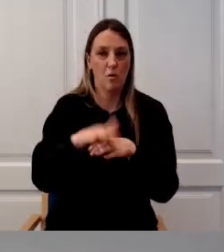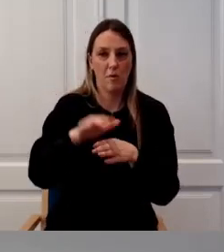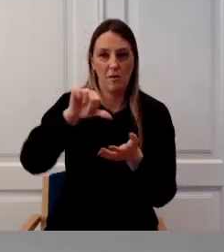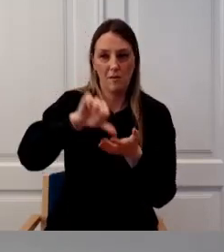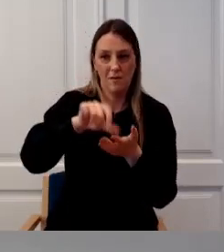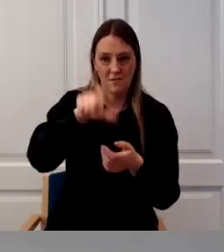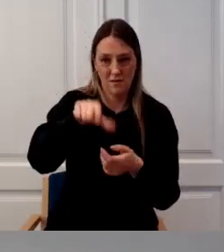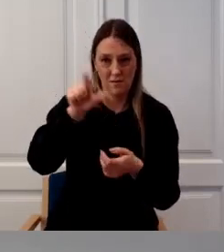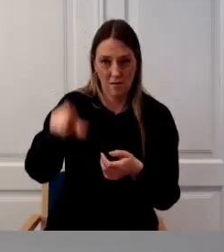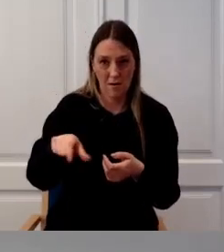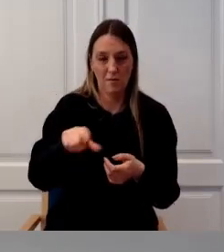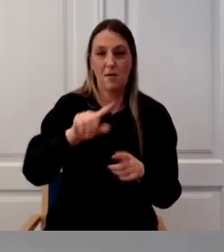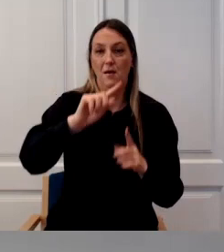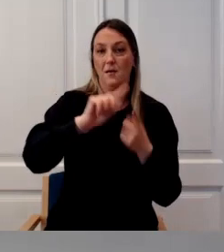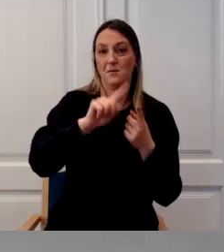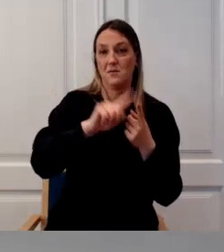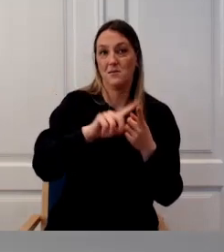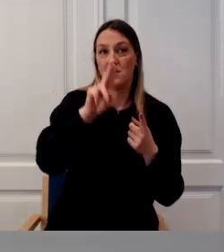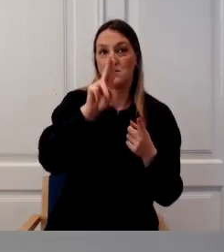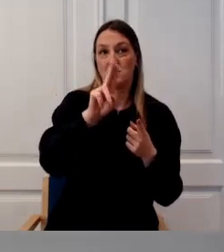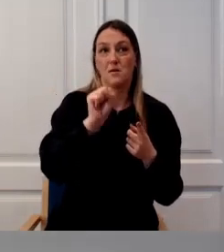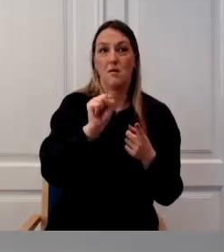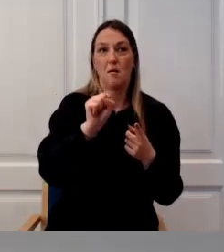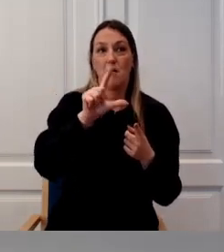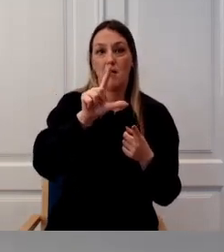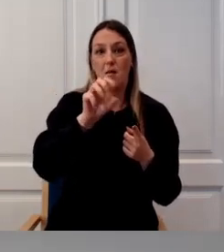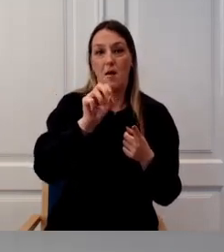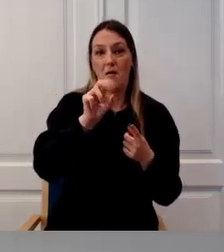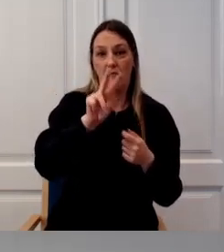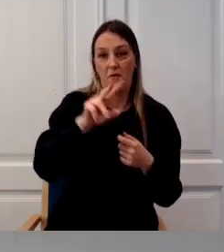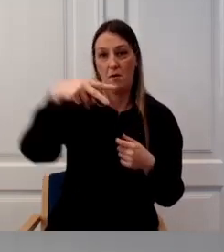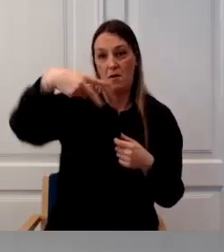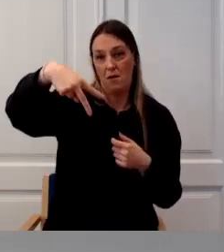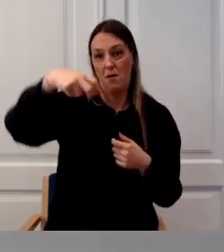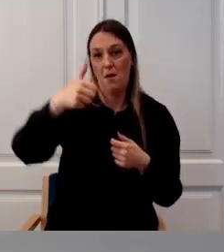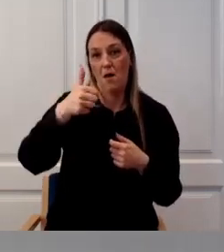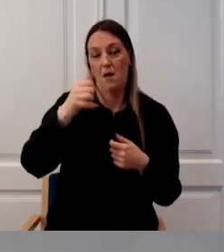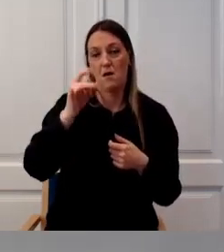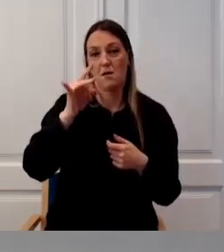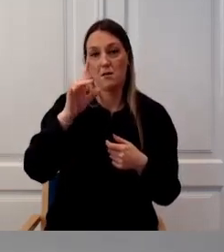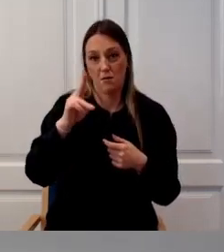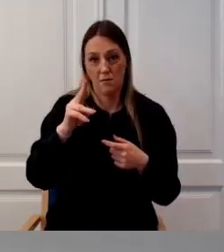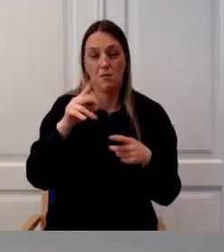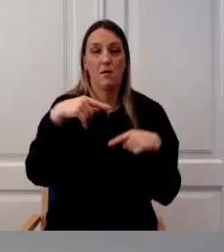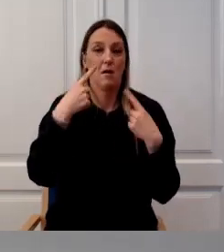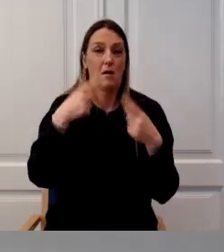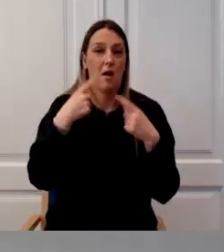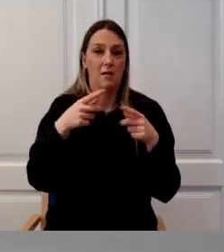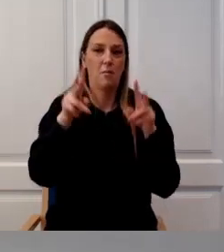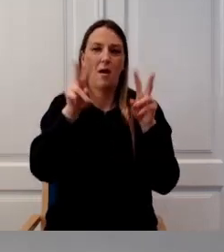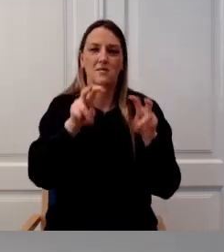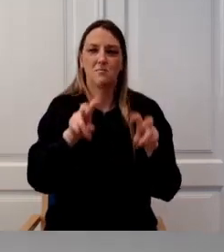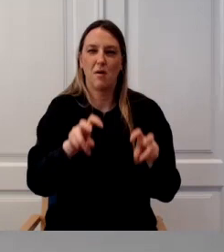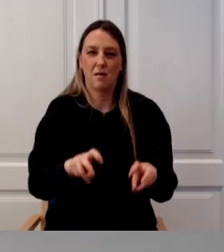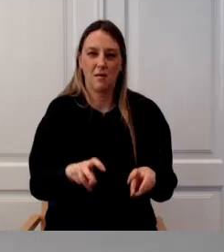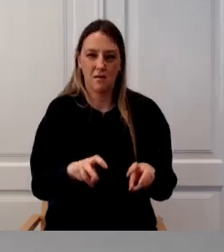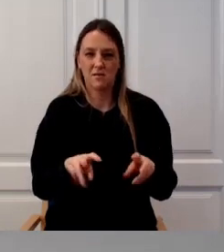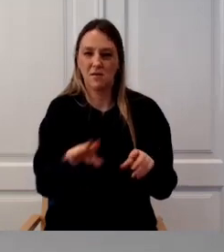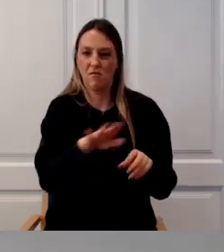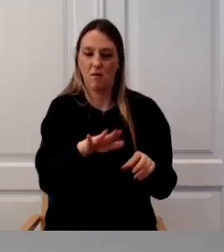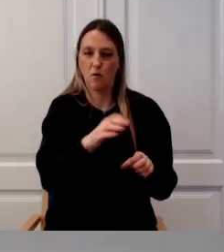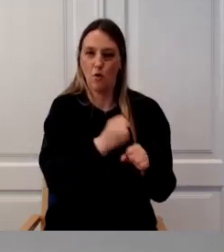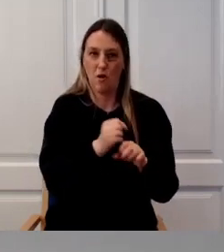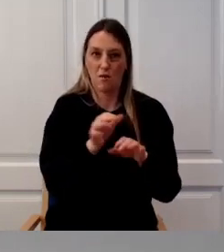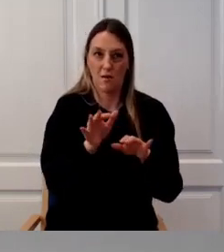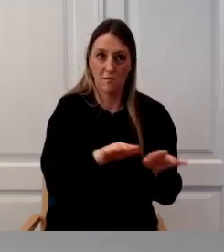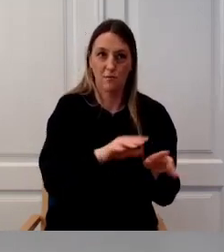Kõigepealt Kalev Härk räägib meile ekspertiisivaldkonna tegemistest ja Liist Jürbsal abivahendi tälituse